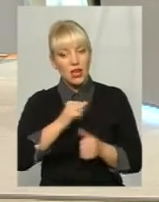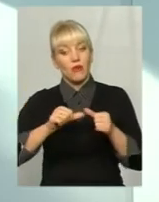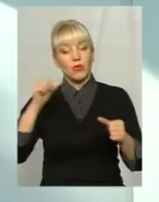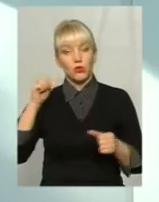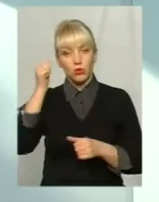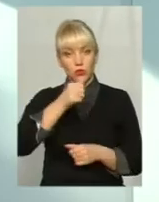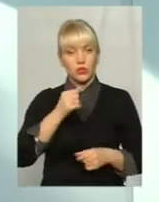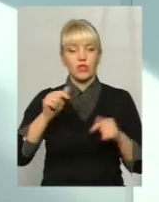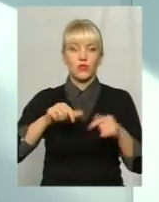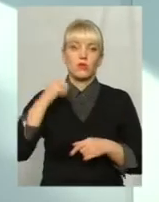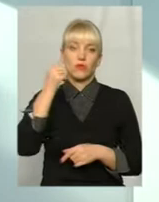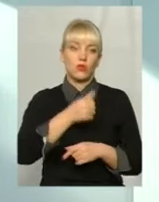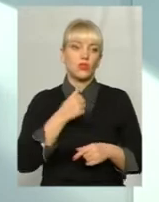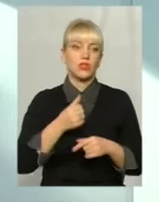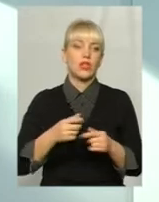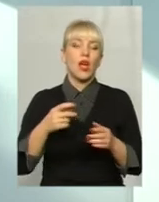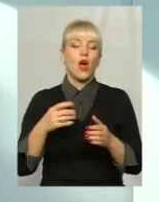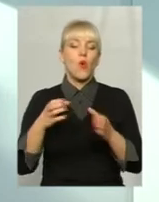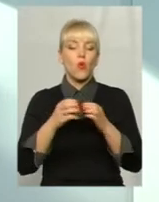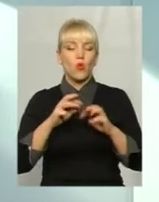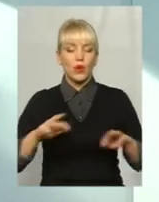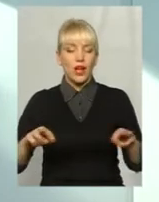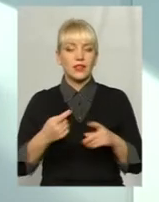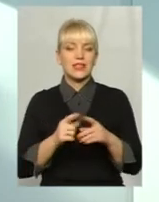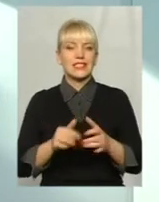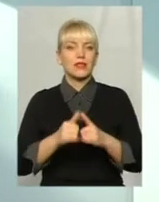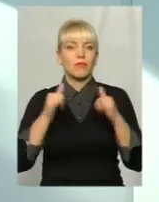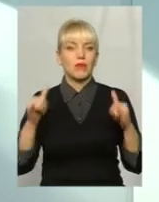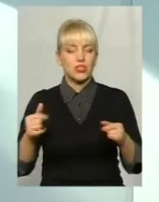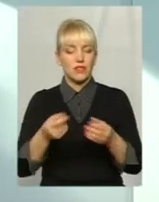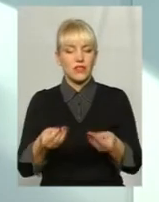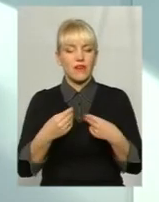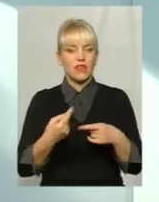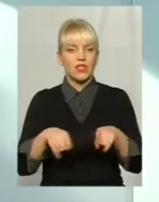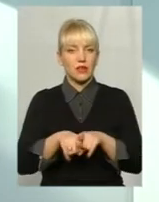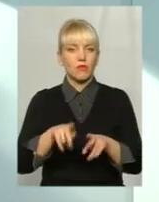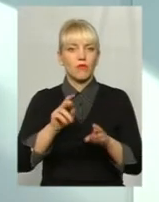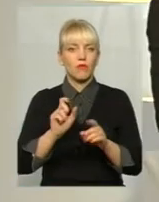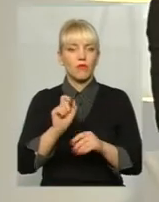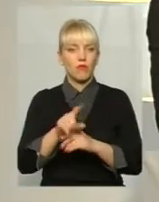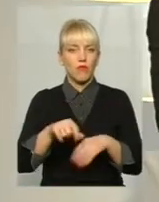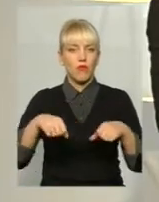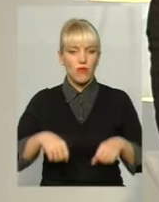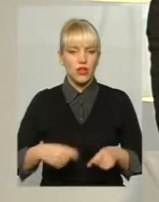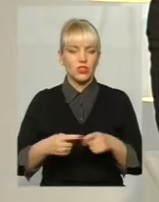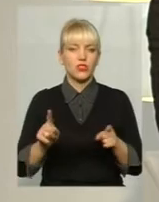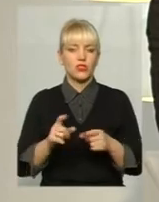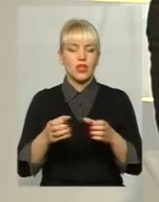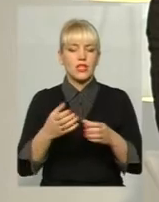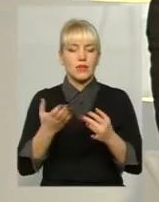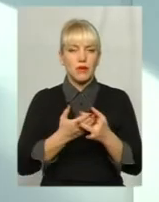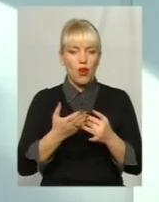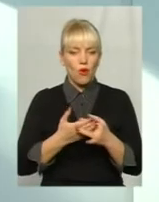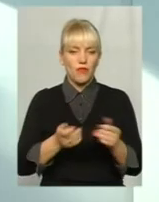збільшив додатково надав ті повноваження до фінансування, що повинен уряд фінансувати це пільгове перевезення, це